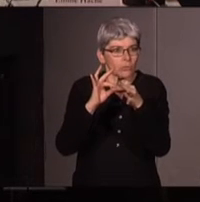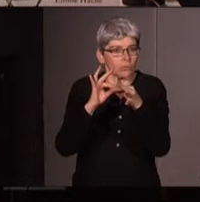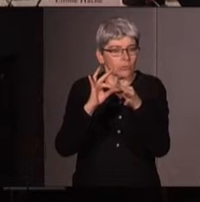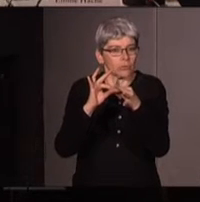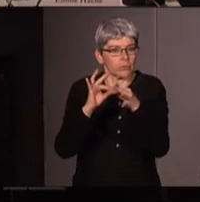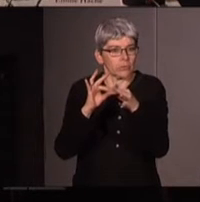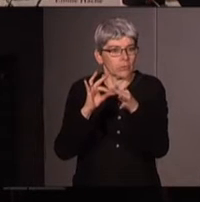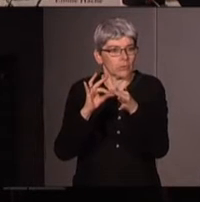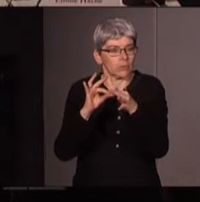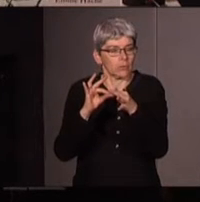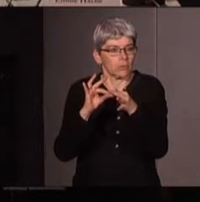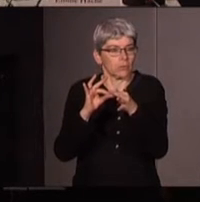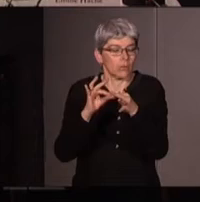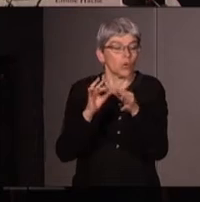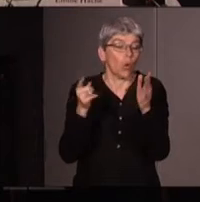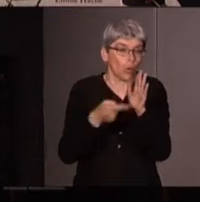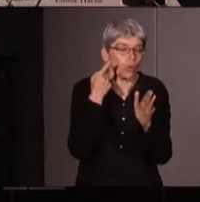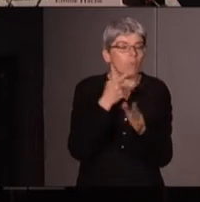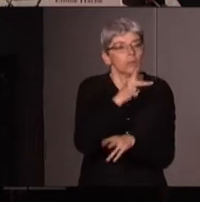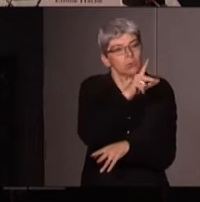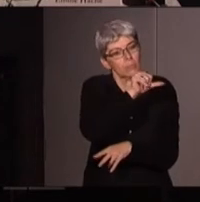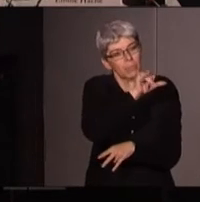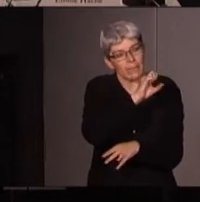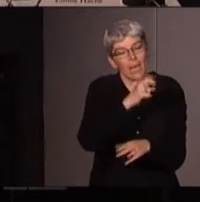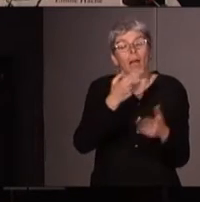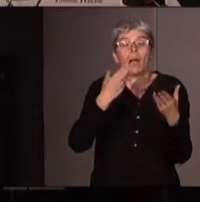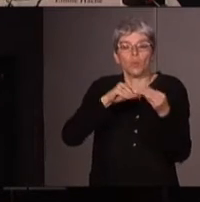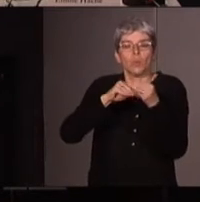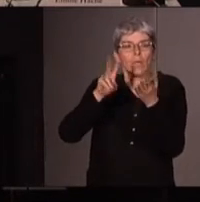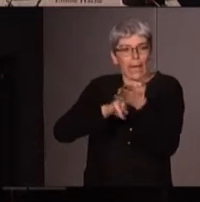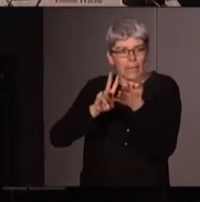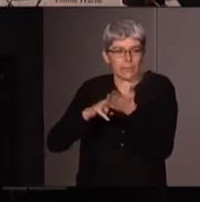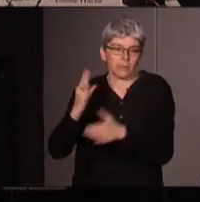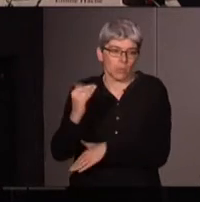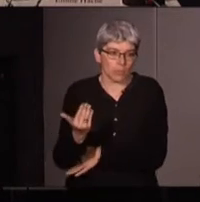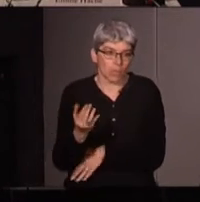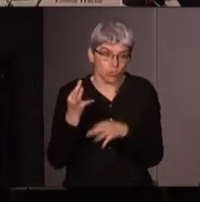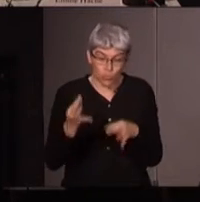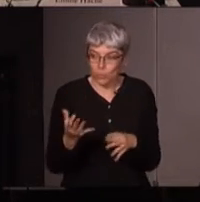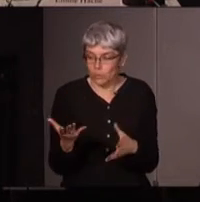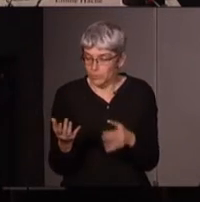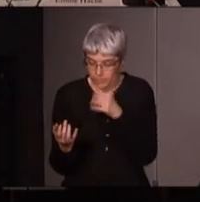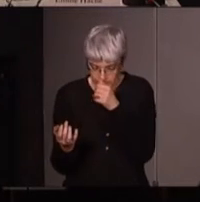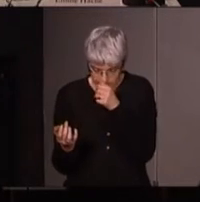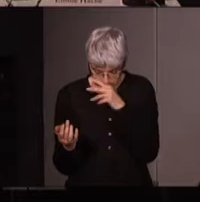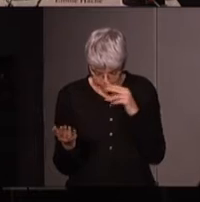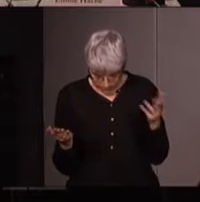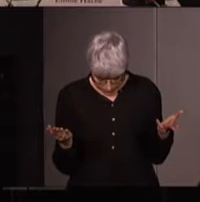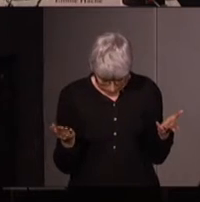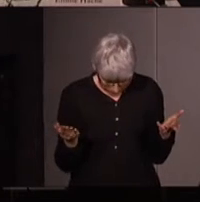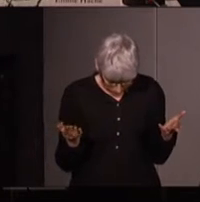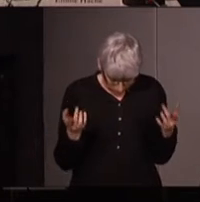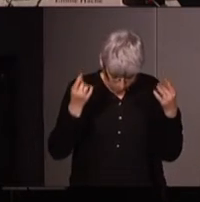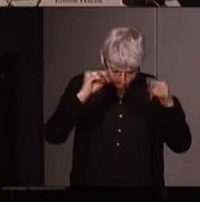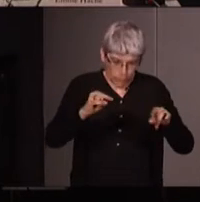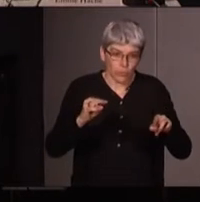matérialistes et écoféministes néo-païennes ou néo-païennes ou pas néo-païennes mais ayant justement allant ancrer leur forme de